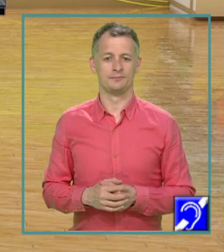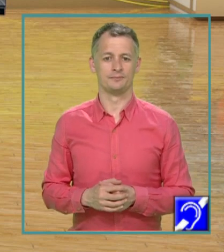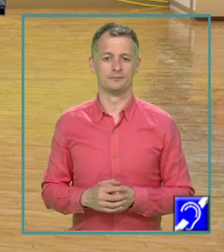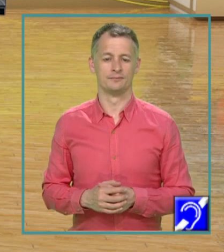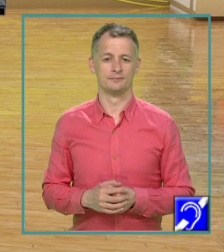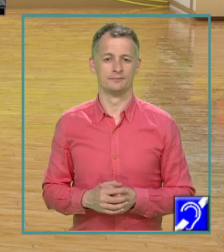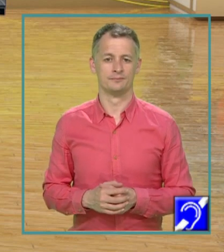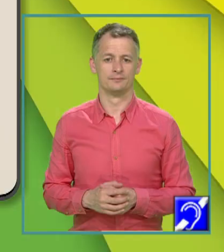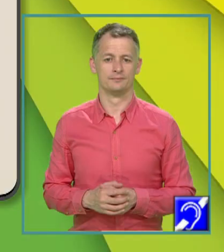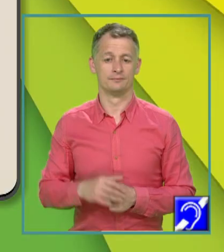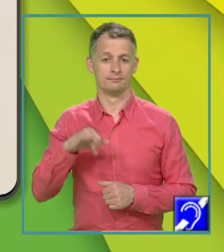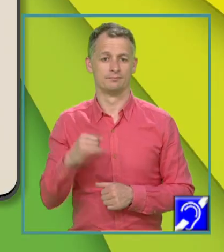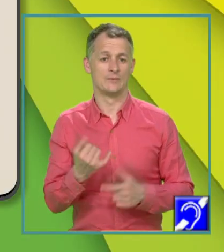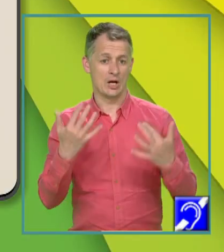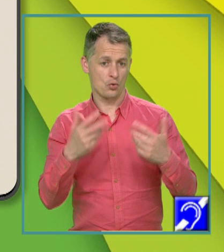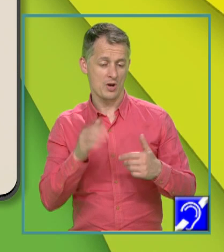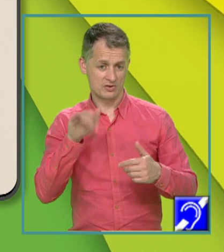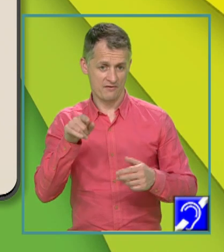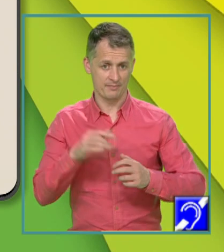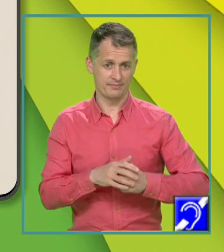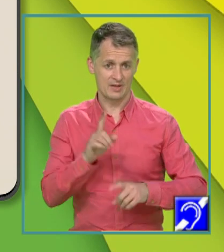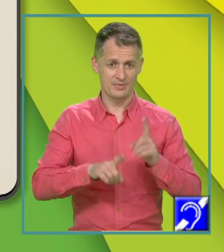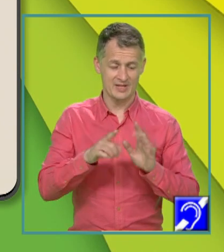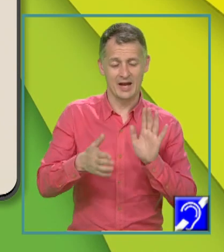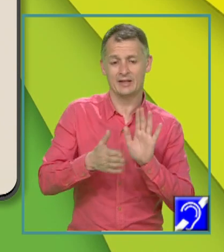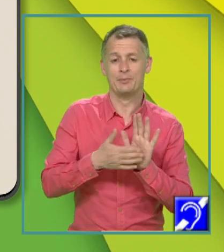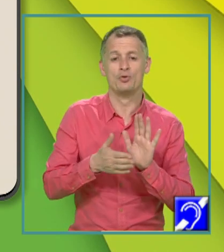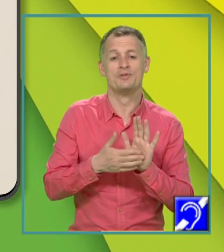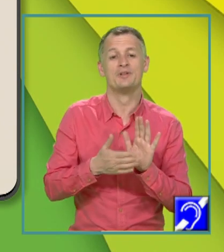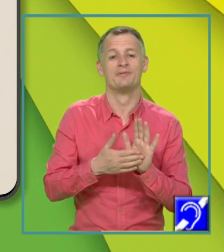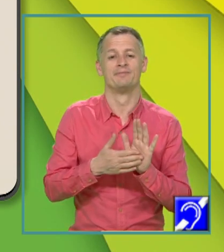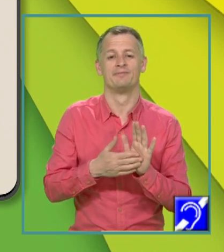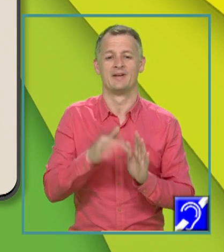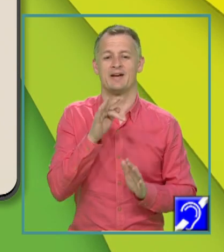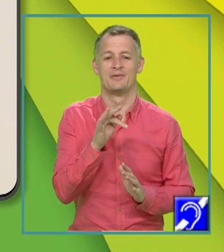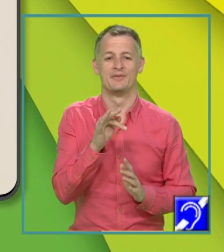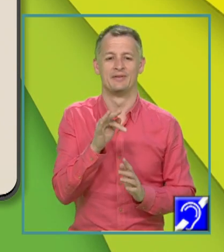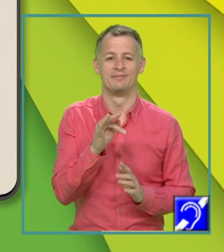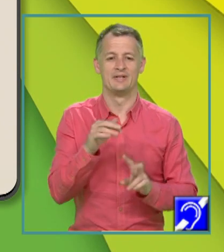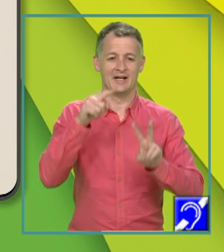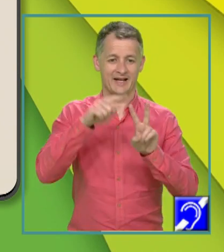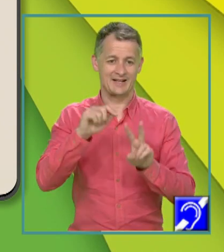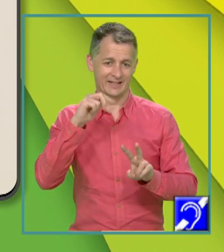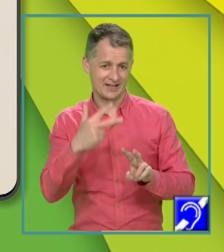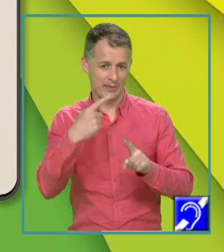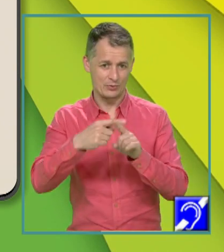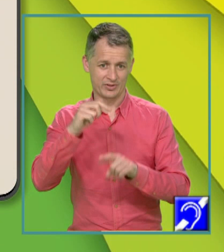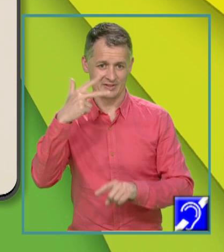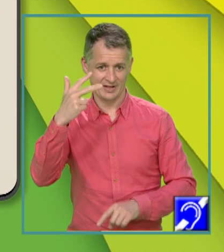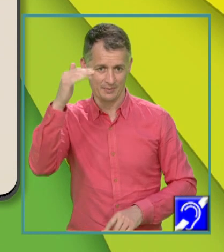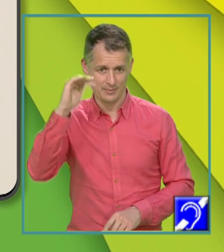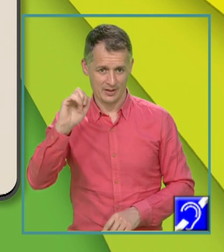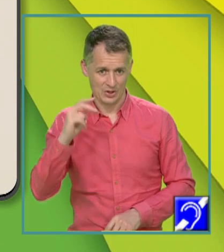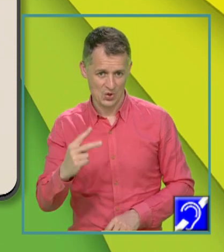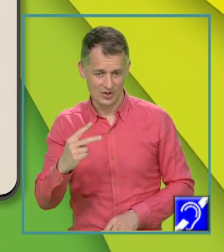ca barem vom avea dacă demonstrăm că F D radical din 3 plus 3 pe 2 egal cu